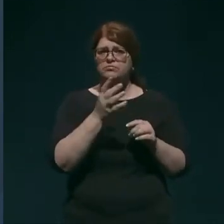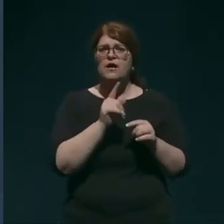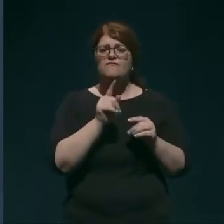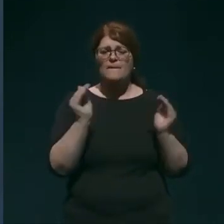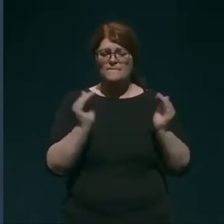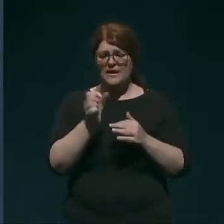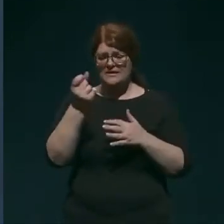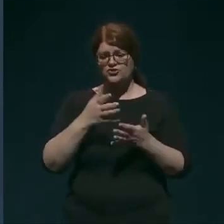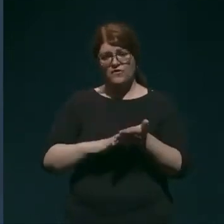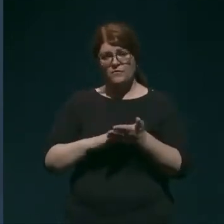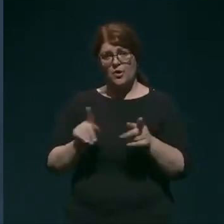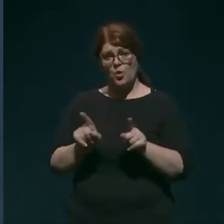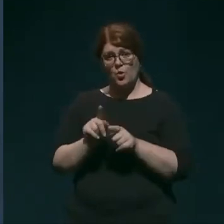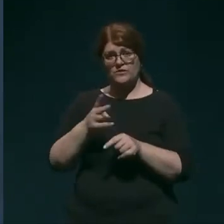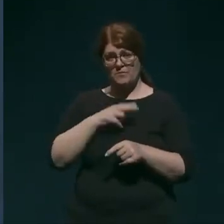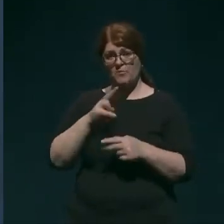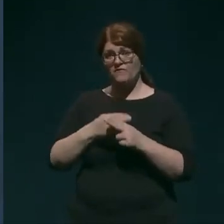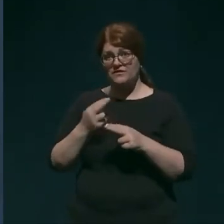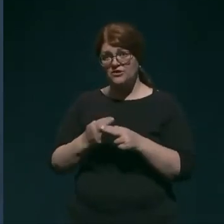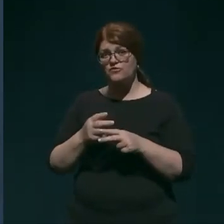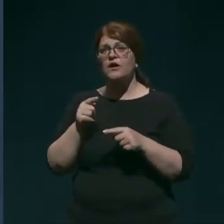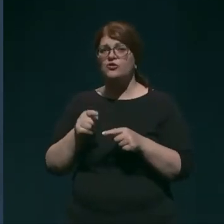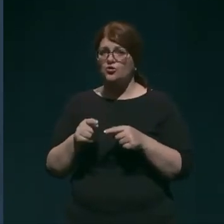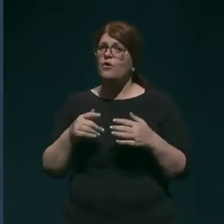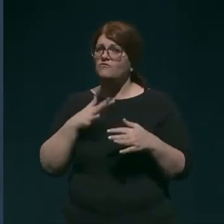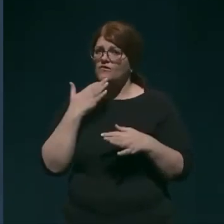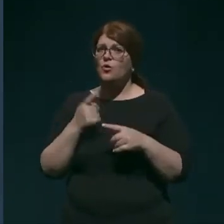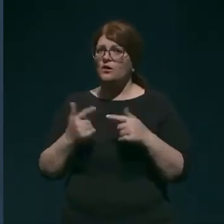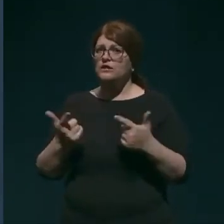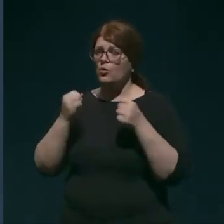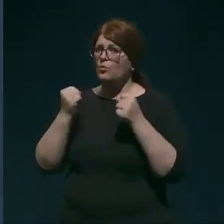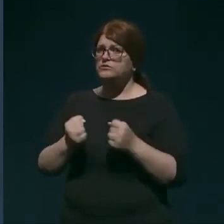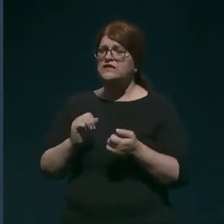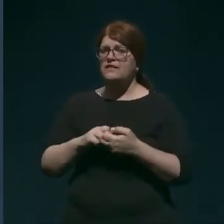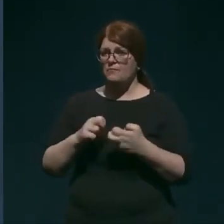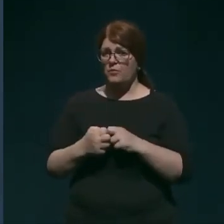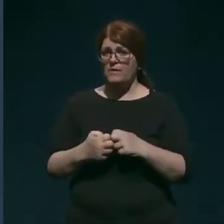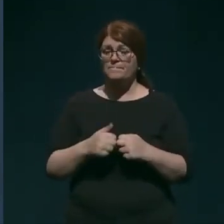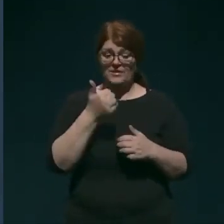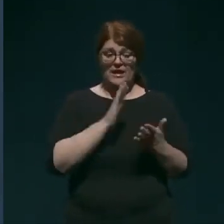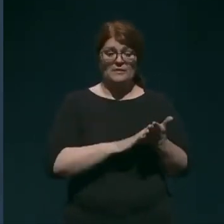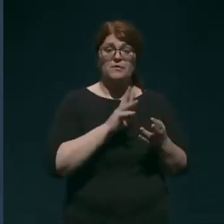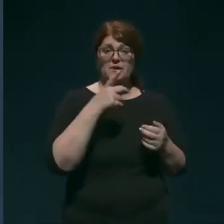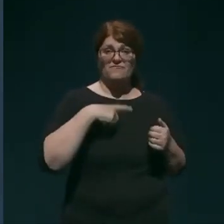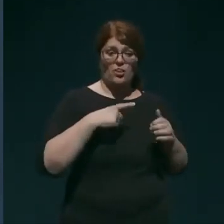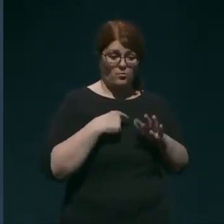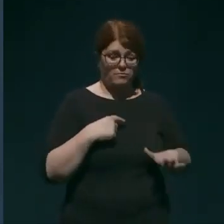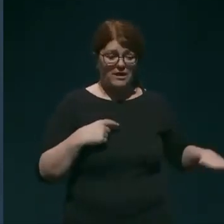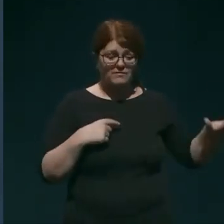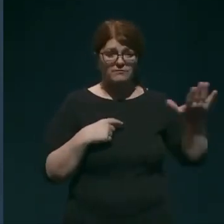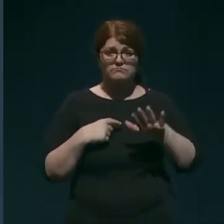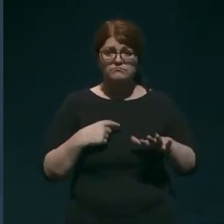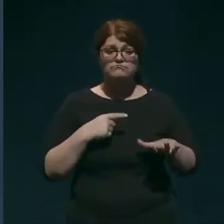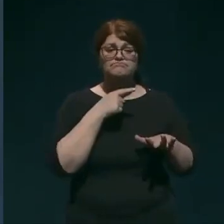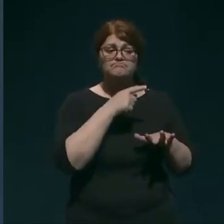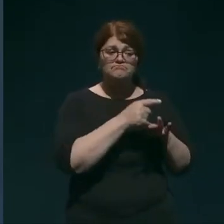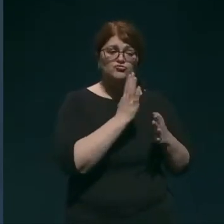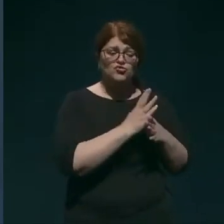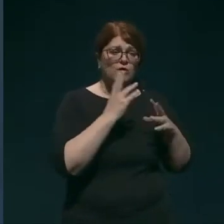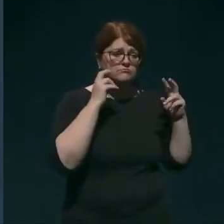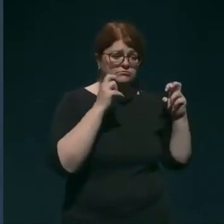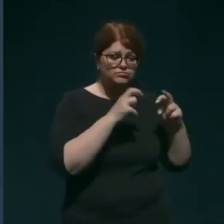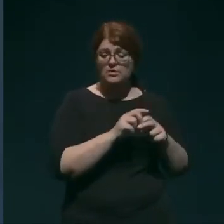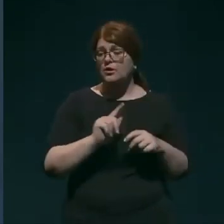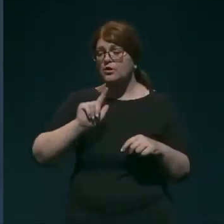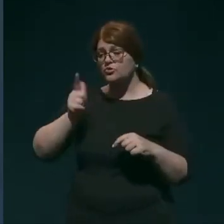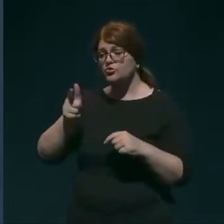primiru, ko kar jih imamo v državi, je to kakšen krat problem, to se morate zavedati. En primir je bil v Ljubljanski regi, epidemiološka služba ga obravnava, dugri